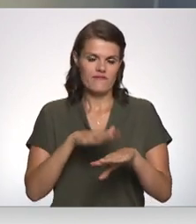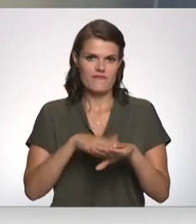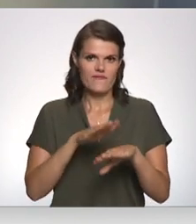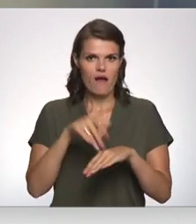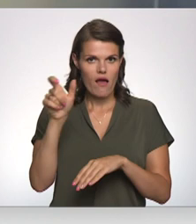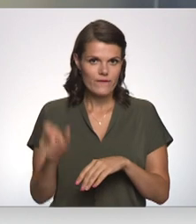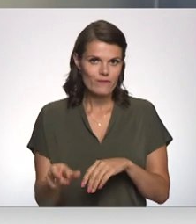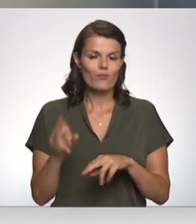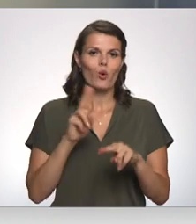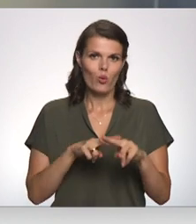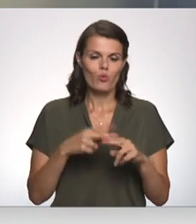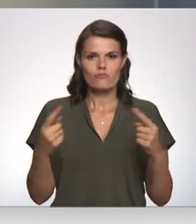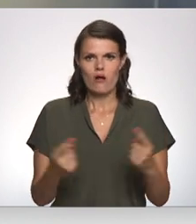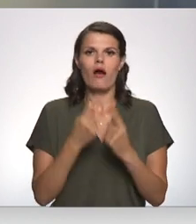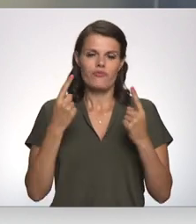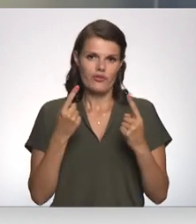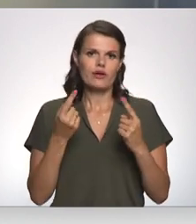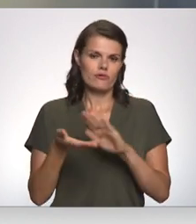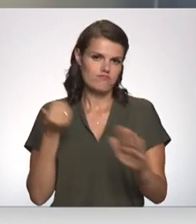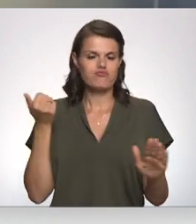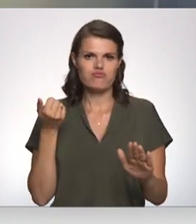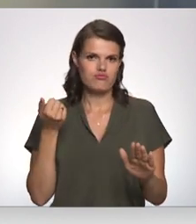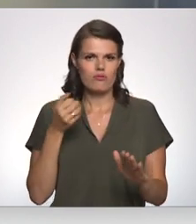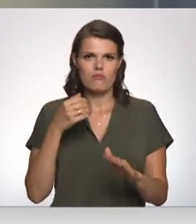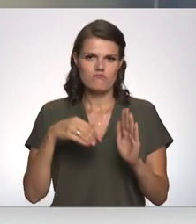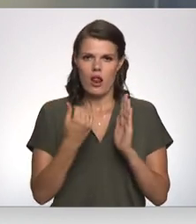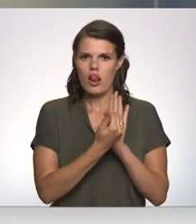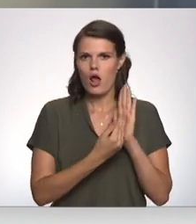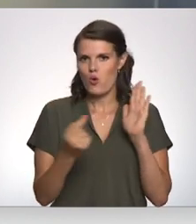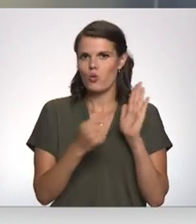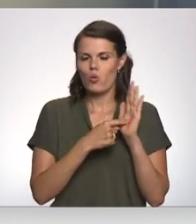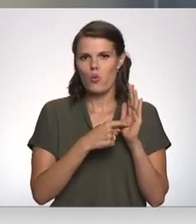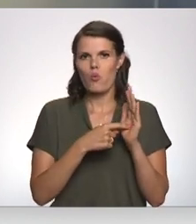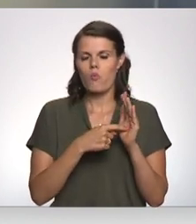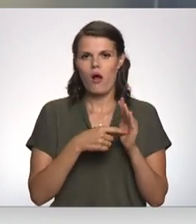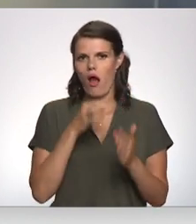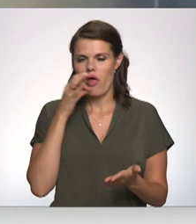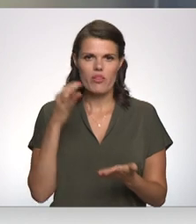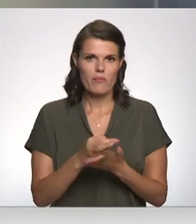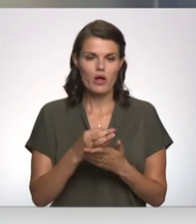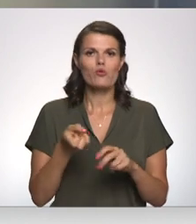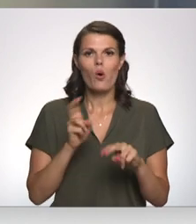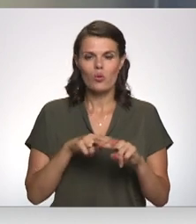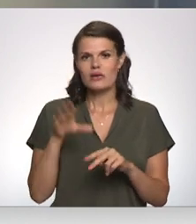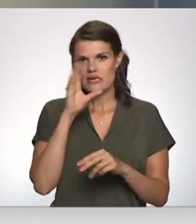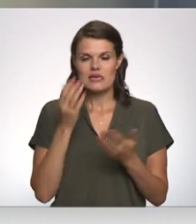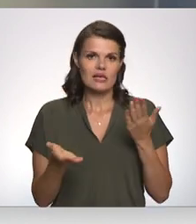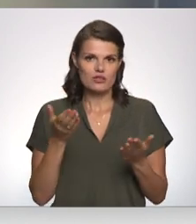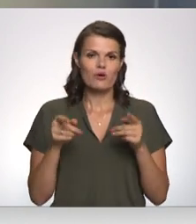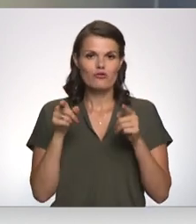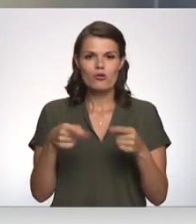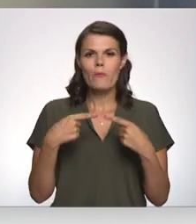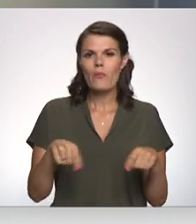notvērt un arī attiecīgi saukt pie likumā noteiktās atbildības, ka arī ir iespēja, šīs te